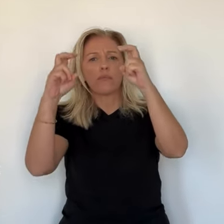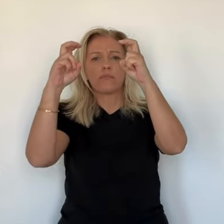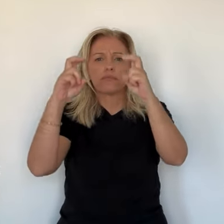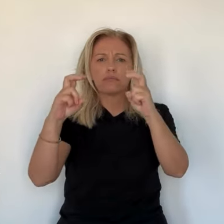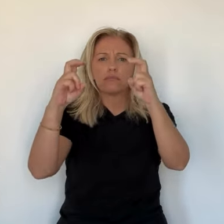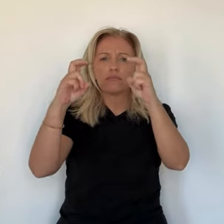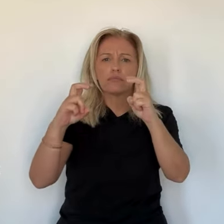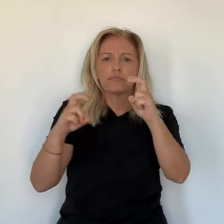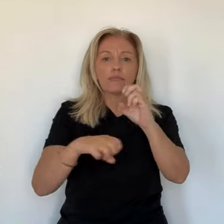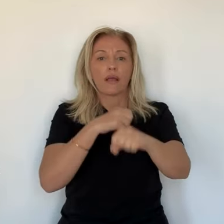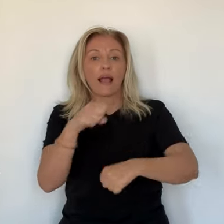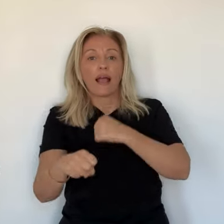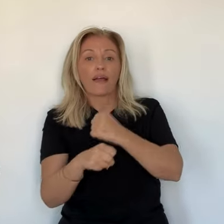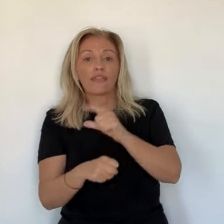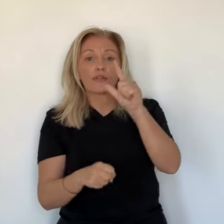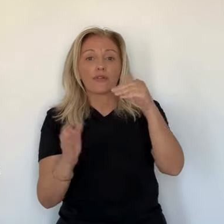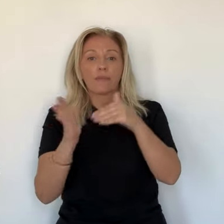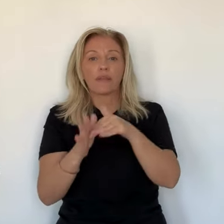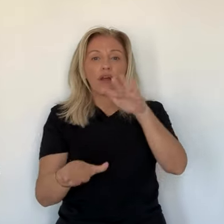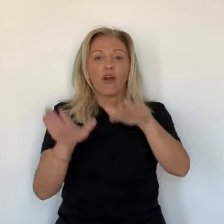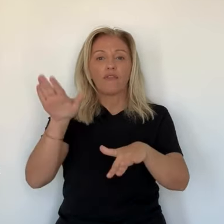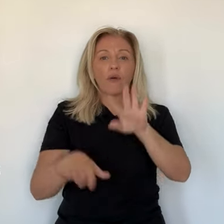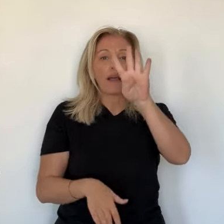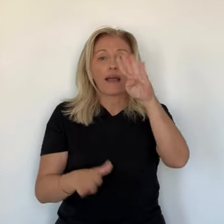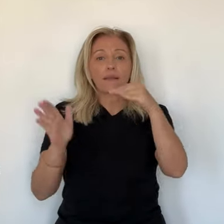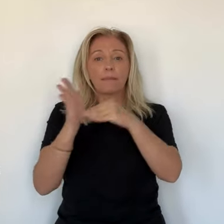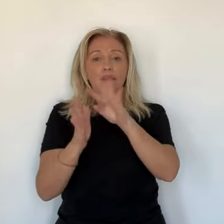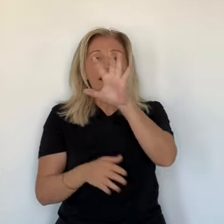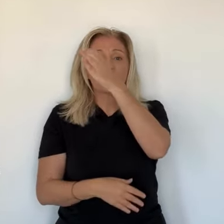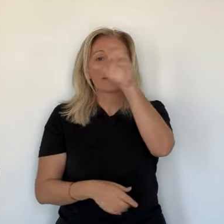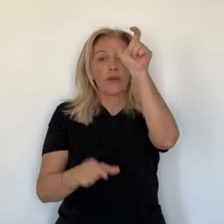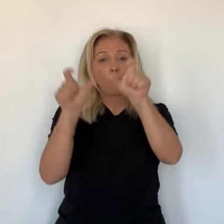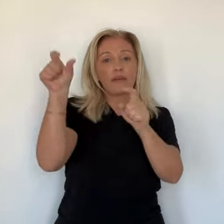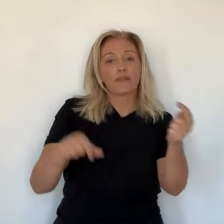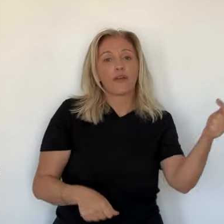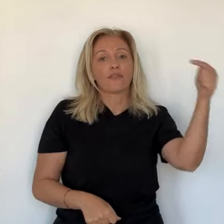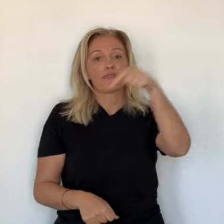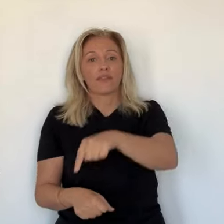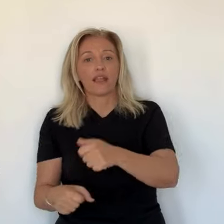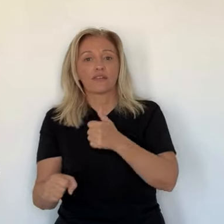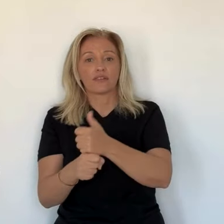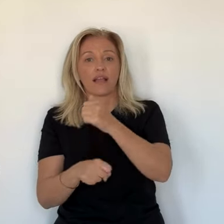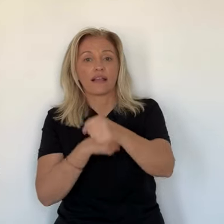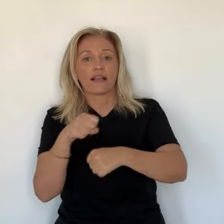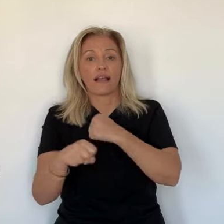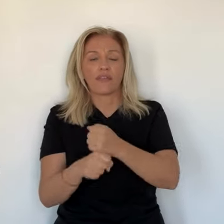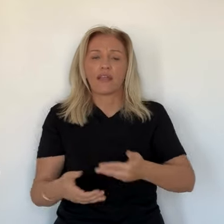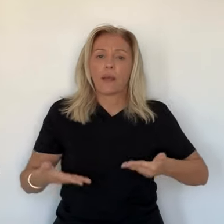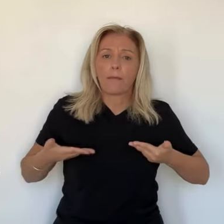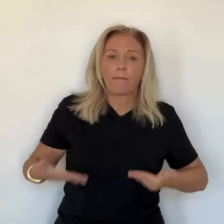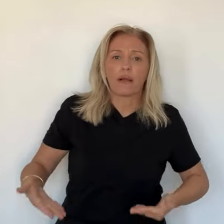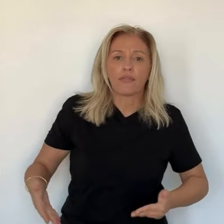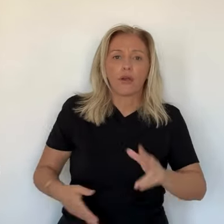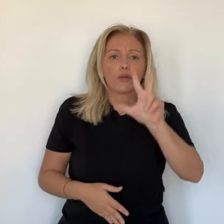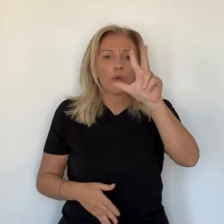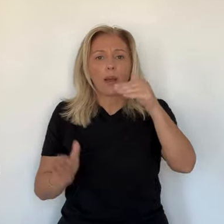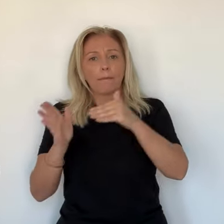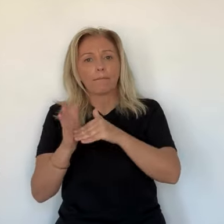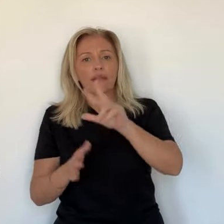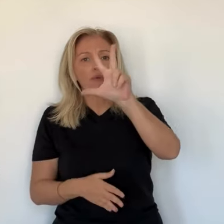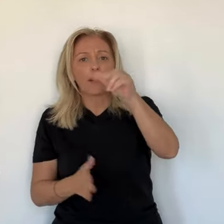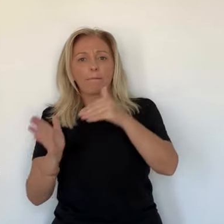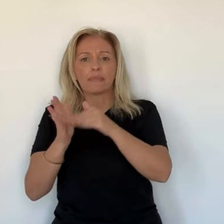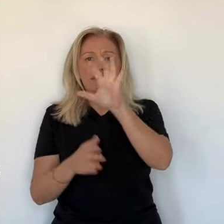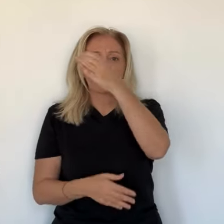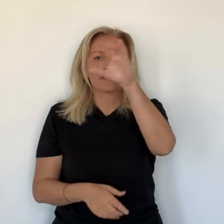Mais on se rend compte qu'il un ralentissement de ce solde migratoire. Sur la première décennie des années 2000, on était autour de